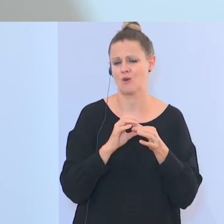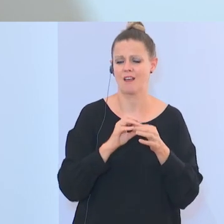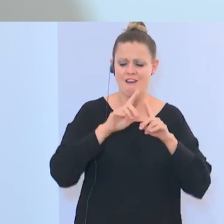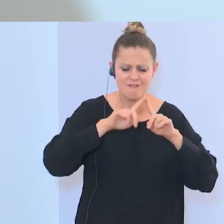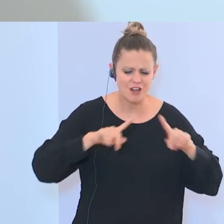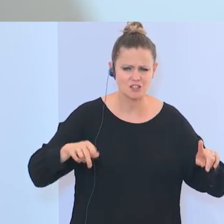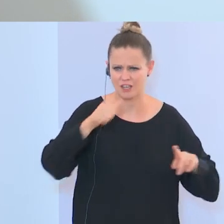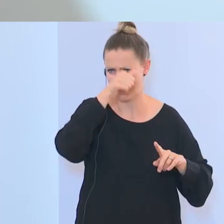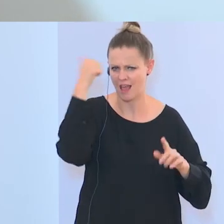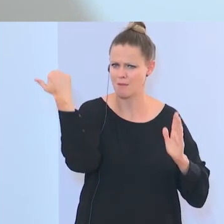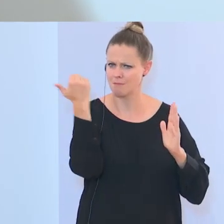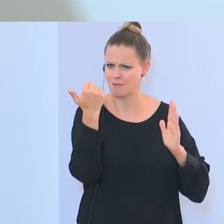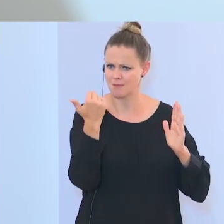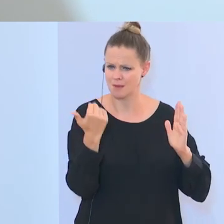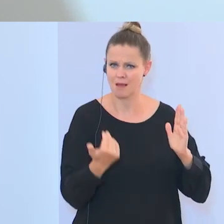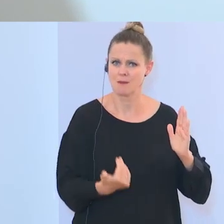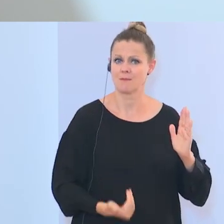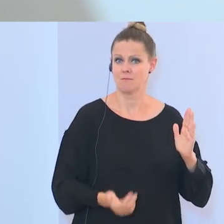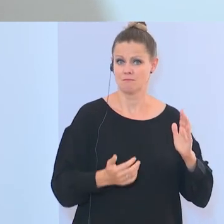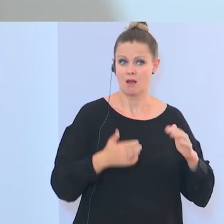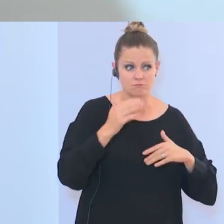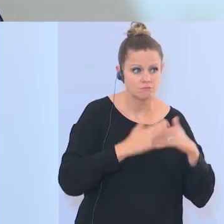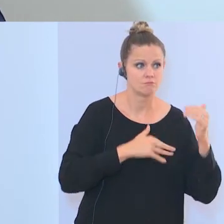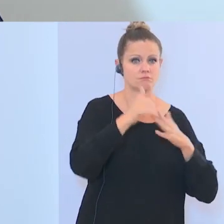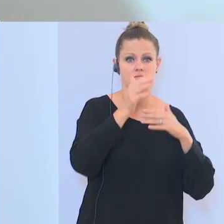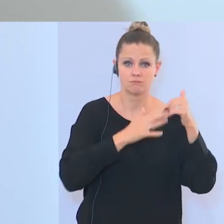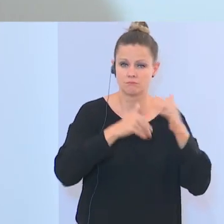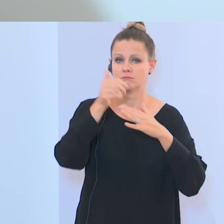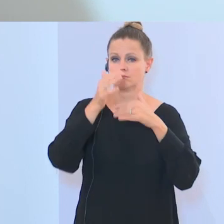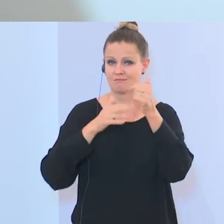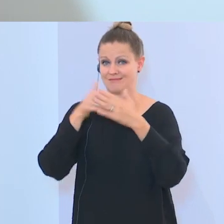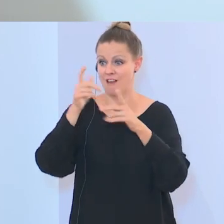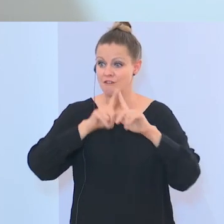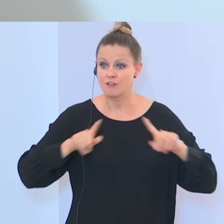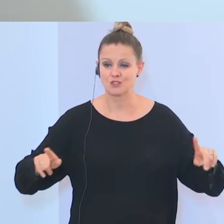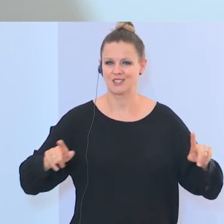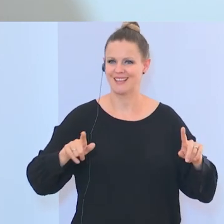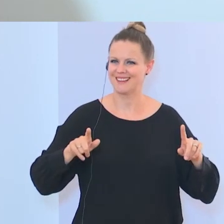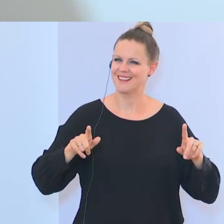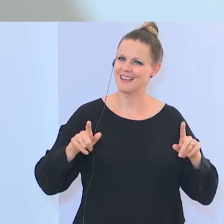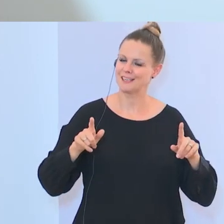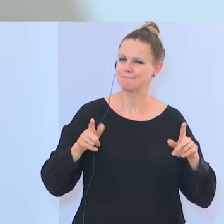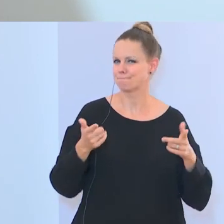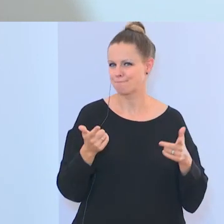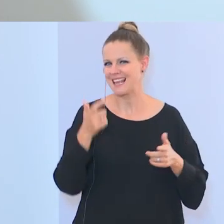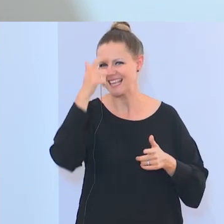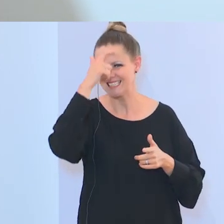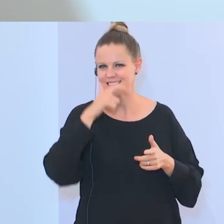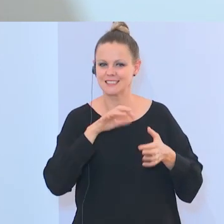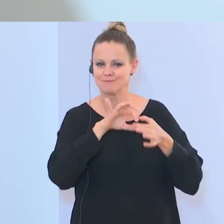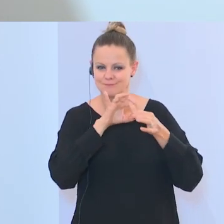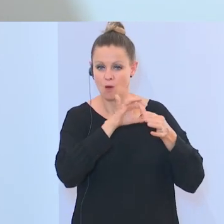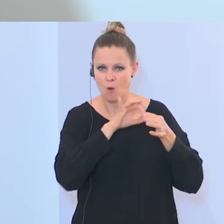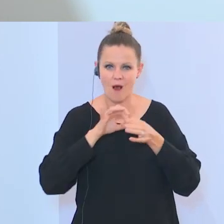Namen aufgebaut werden. Und es ist nicht leicht, die verschiedenen Gesichter dieser Organisationen zu